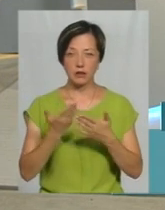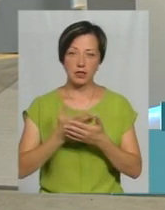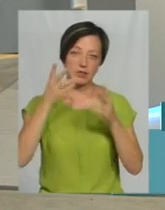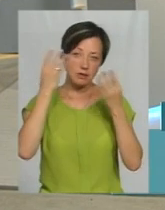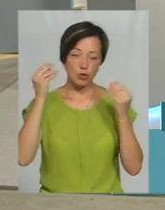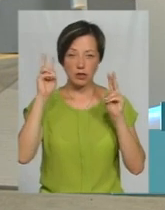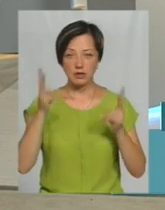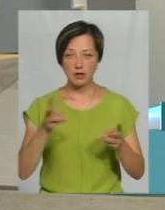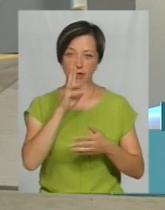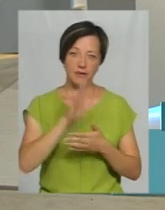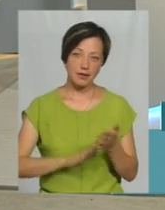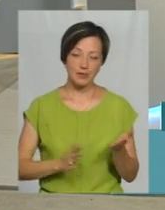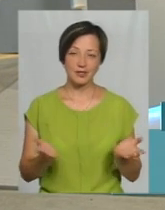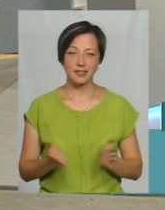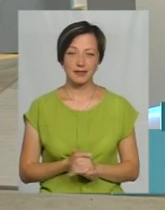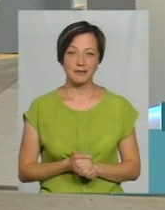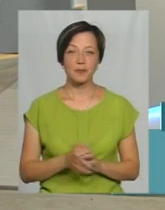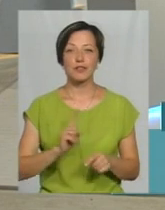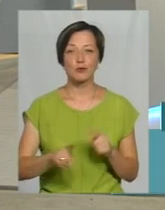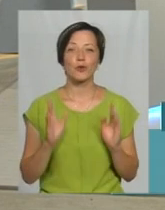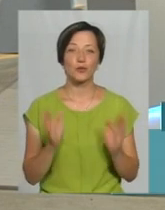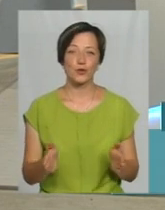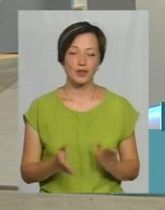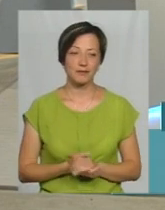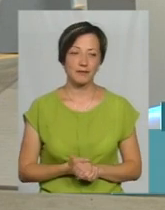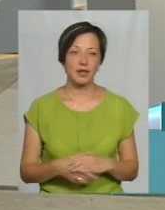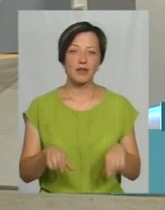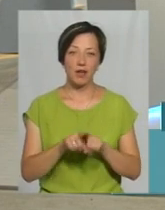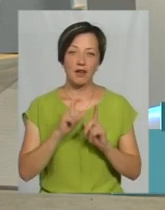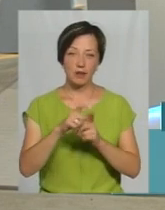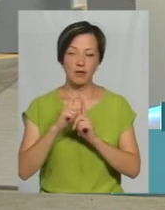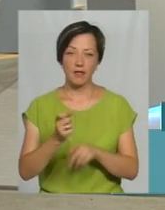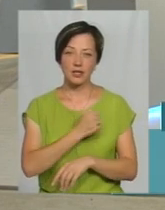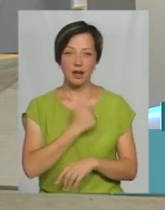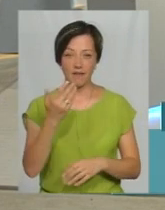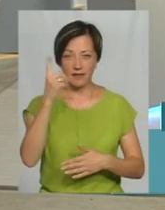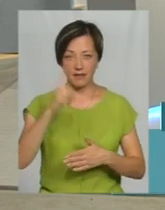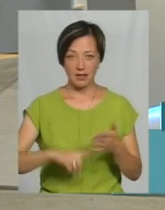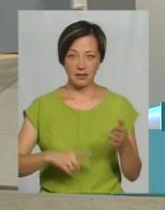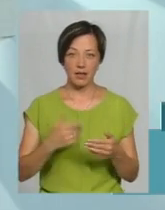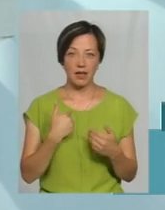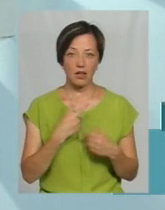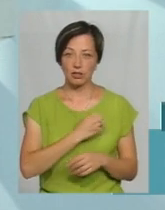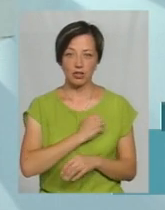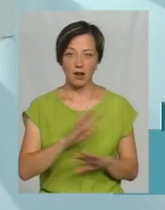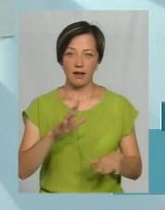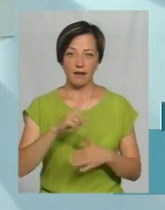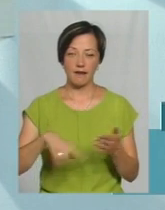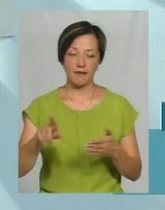Забула, не знала, вибачте, скоро буде. Ось так вони відповідають, на жаль. А ви вірите їм? Ну, я, на жаль, не вірю.